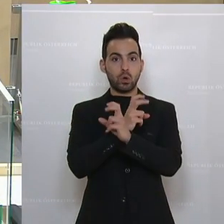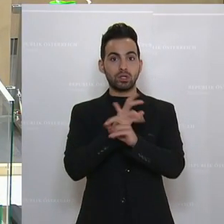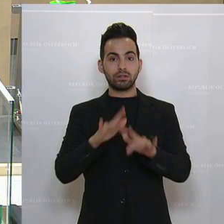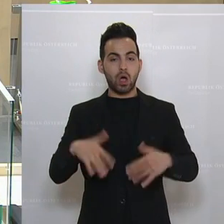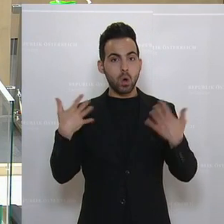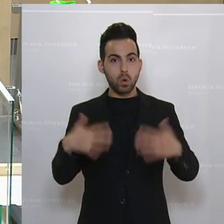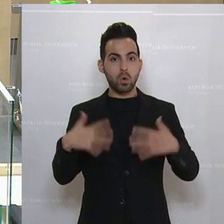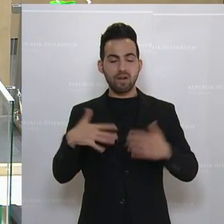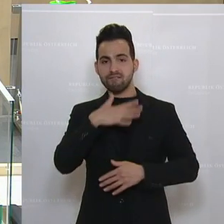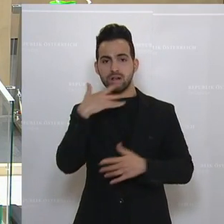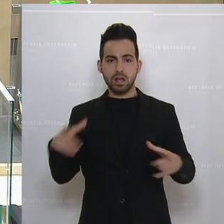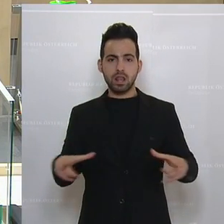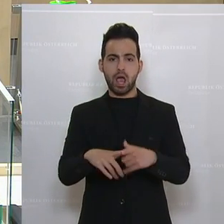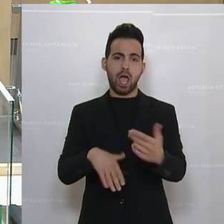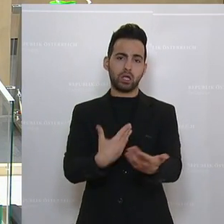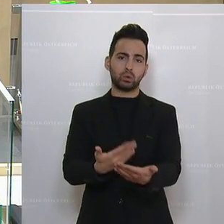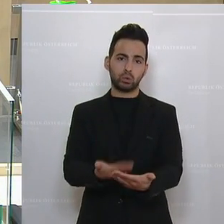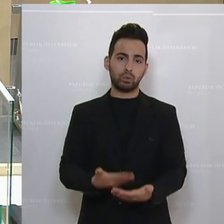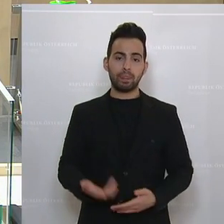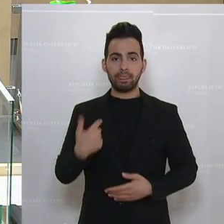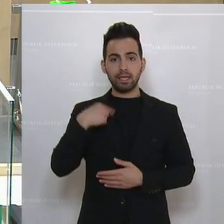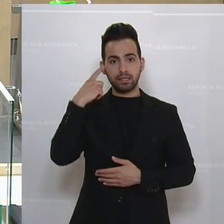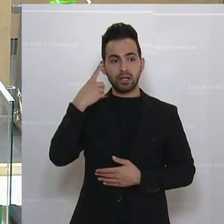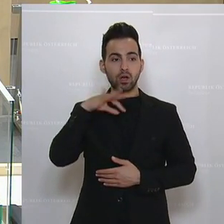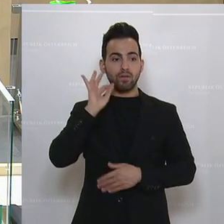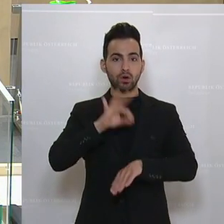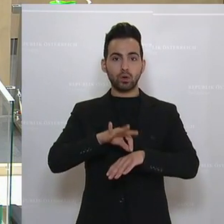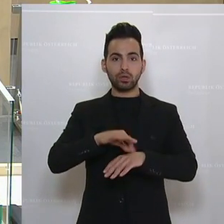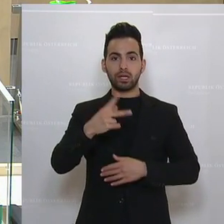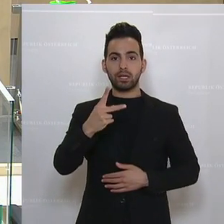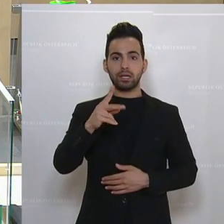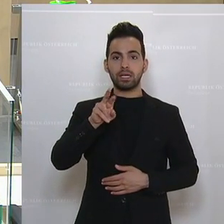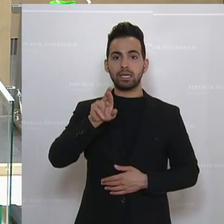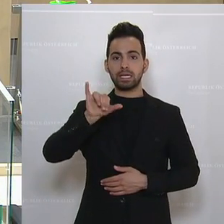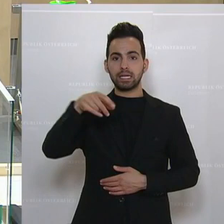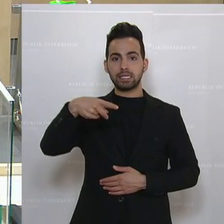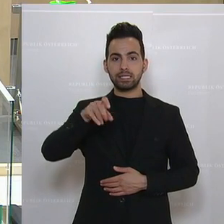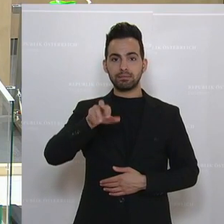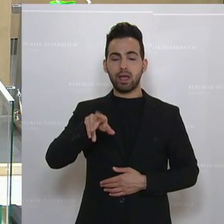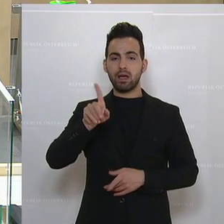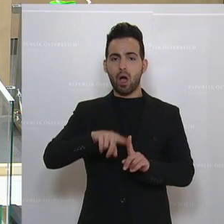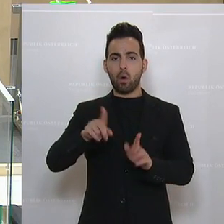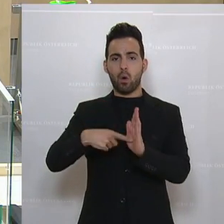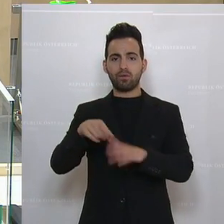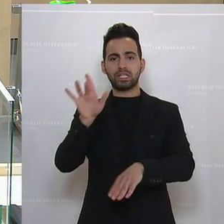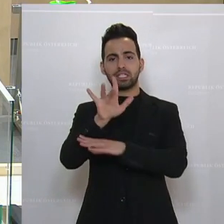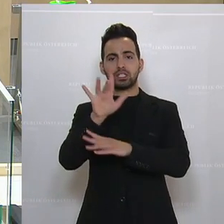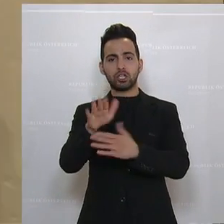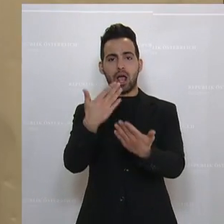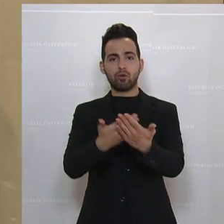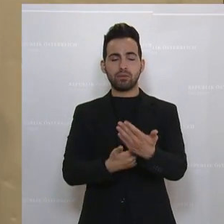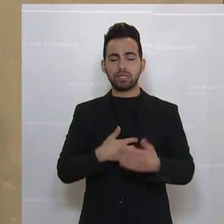Außerordentliches geleistet. Und ich denke, Frau Dr. Krisper und viele, die immer wieder sehr kritisch hier argumentieren,